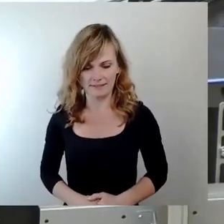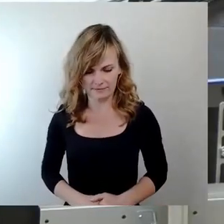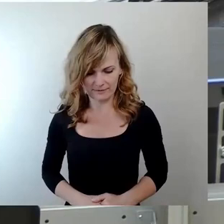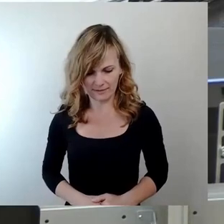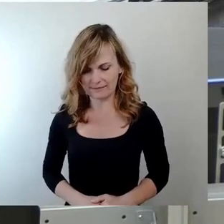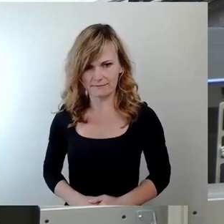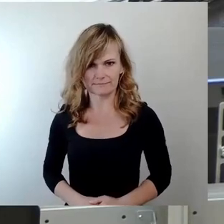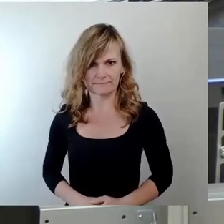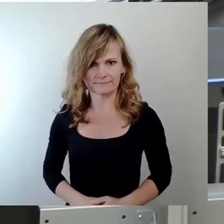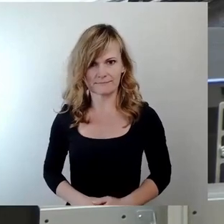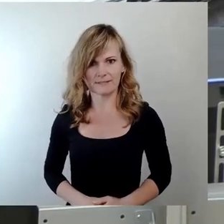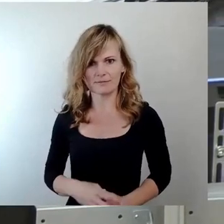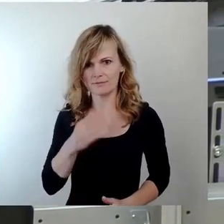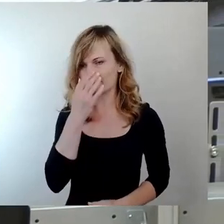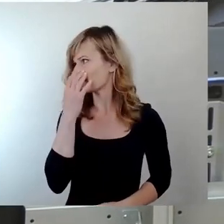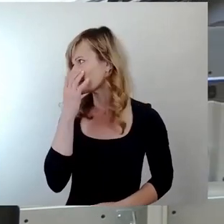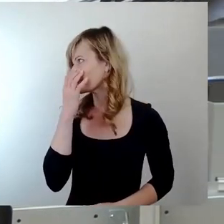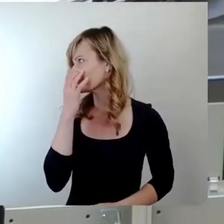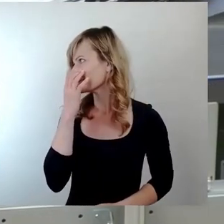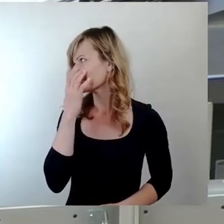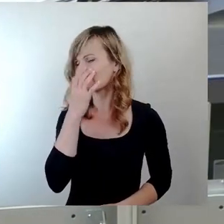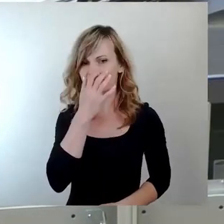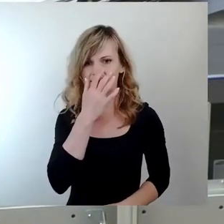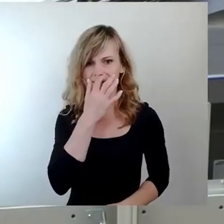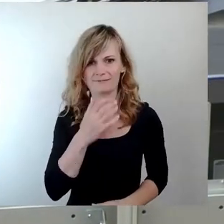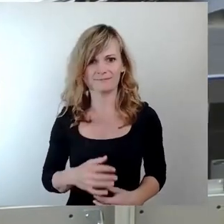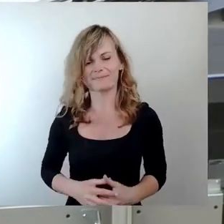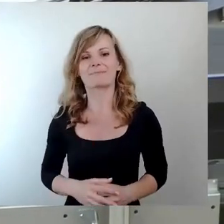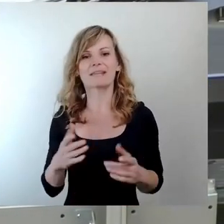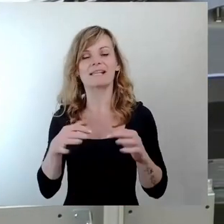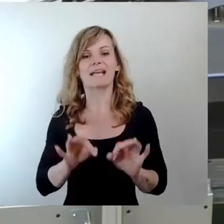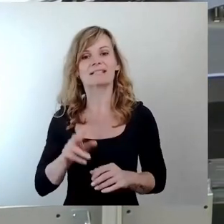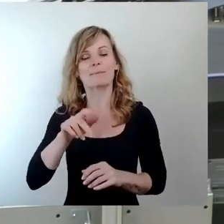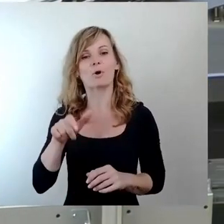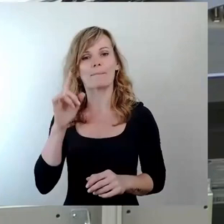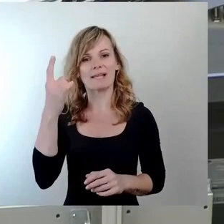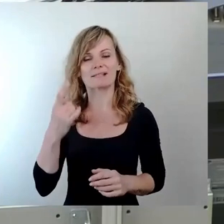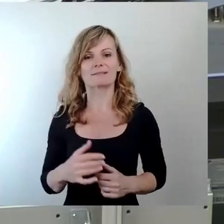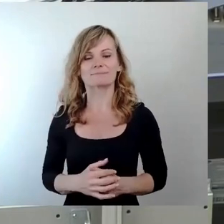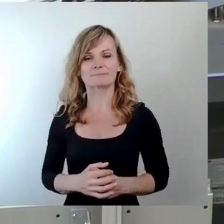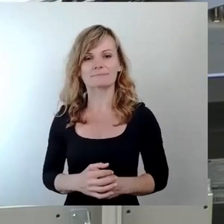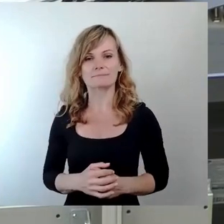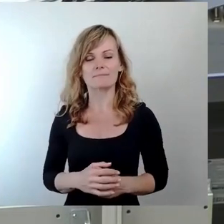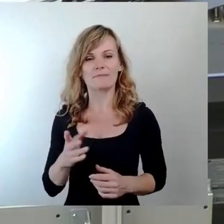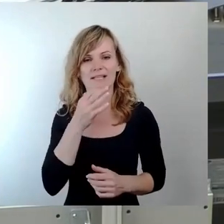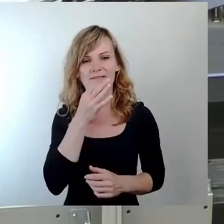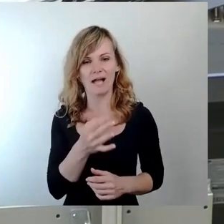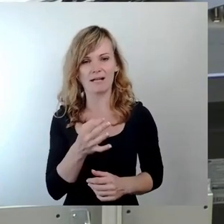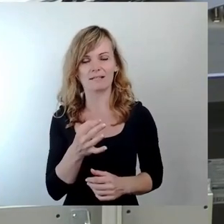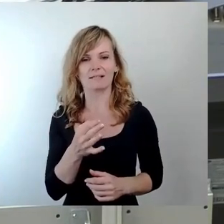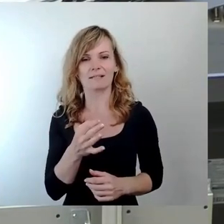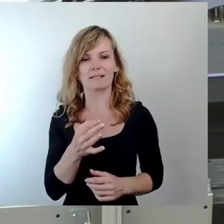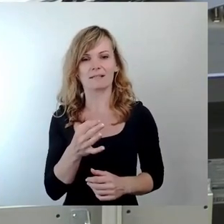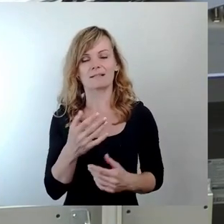Sehr geehrter Herr Erster Bürgermeister, es ist in dieser Frage ein sehr